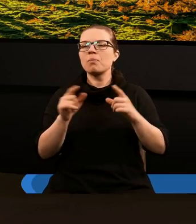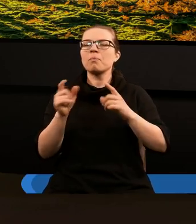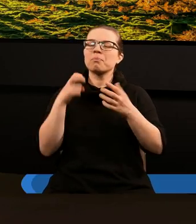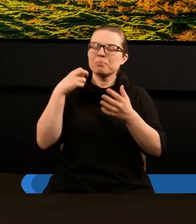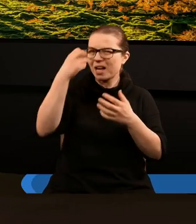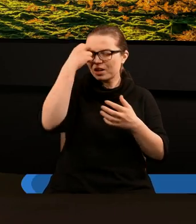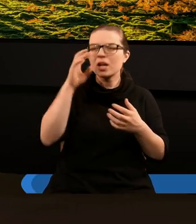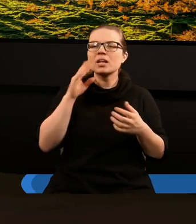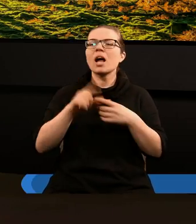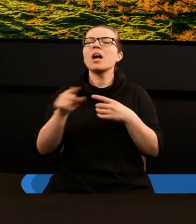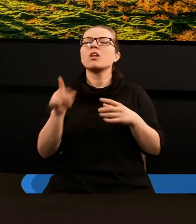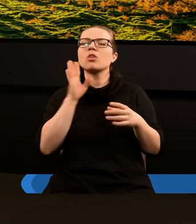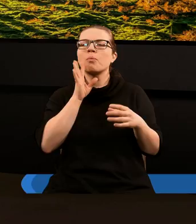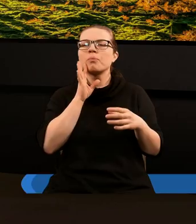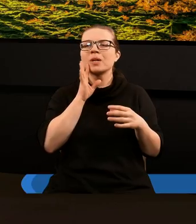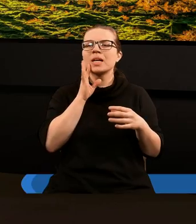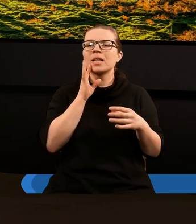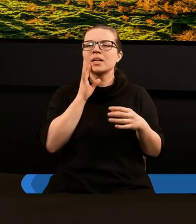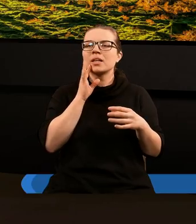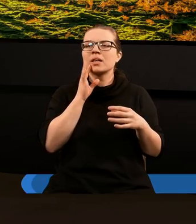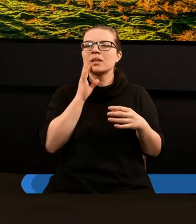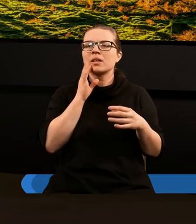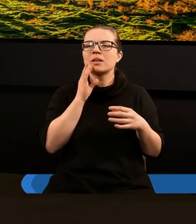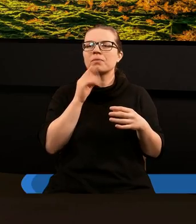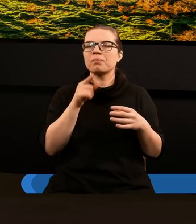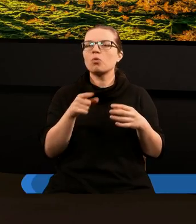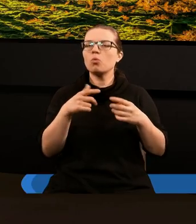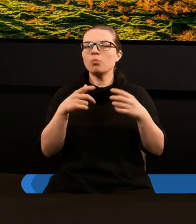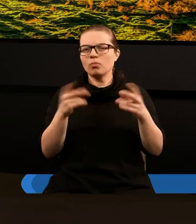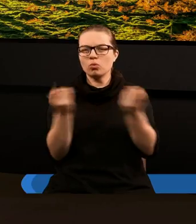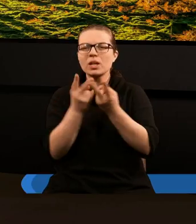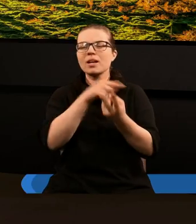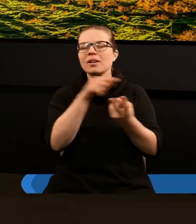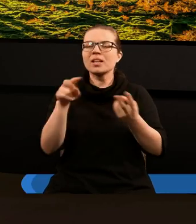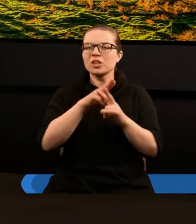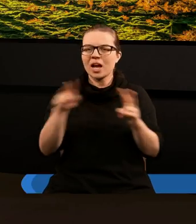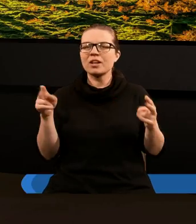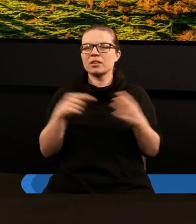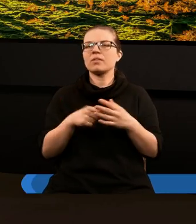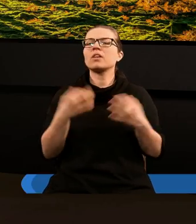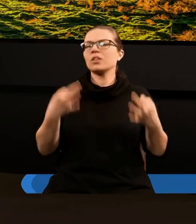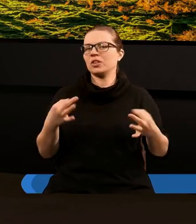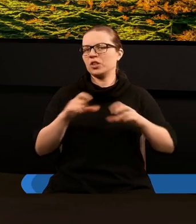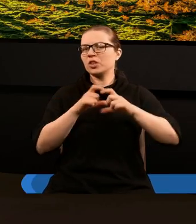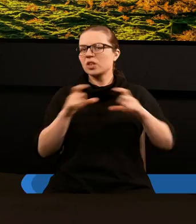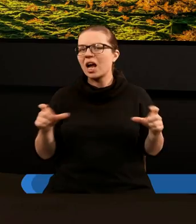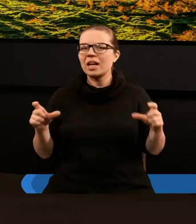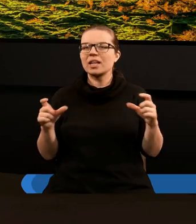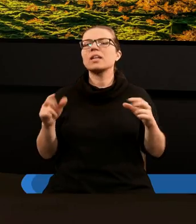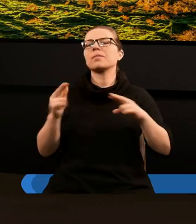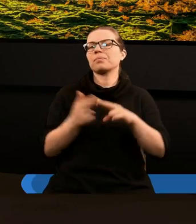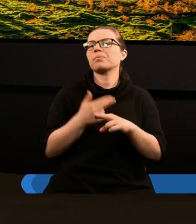pieczęci, ale to są tożsame, pieczęć jest utożsamiona z tym imieniem. I w dzisiejszych czasach,